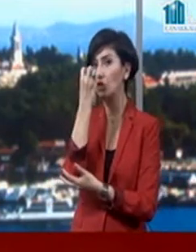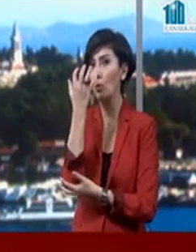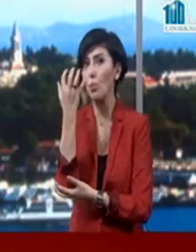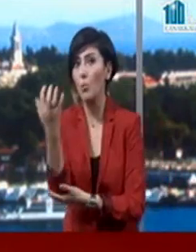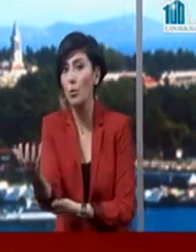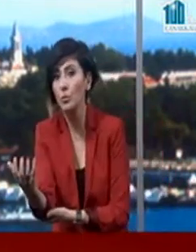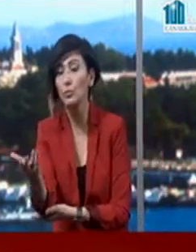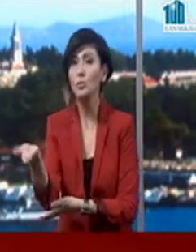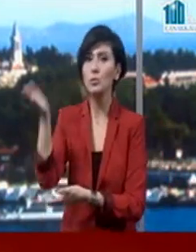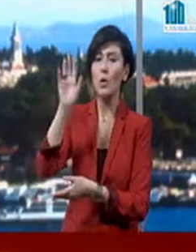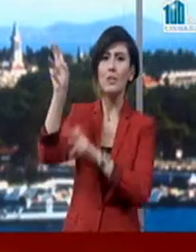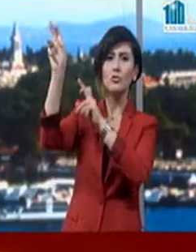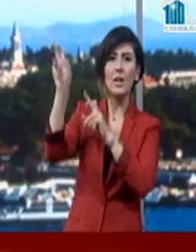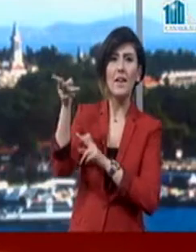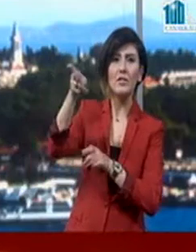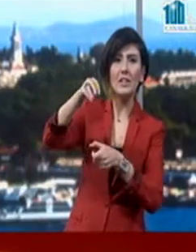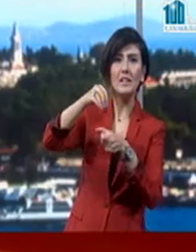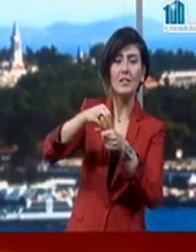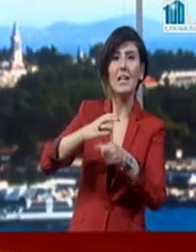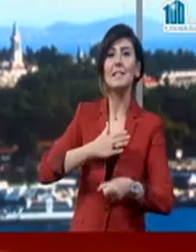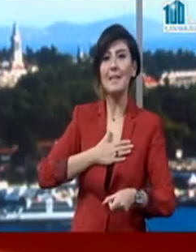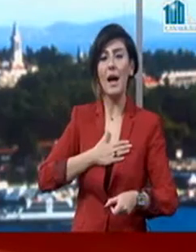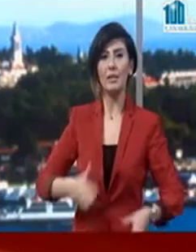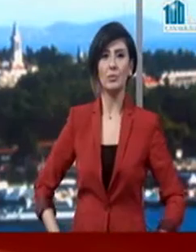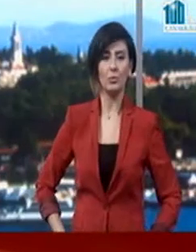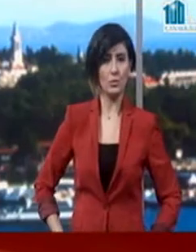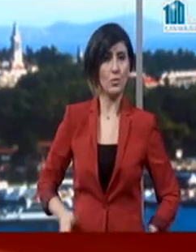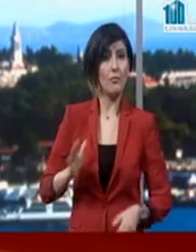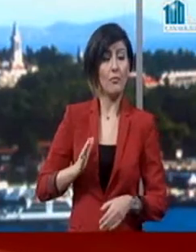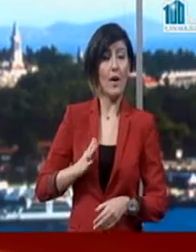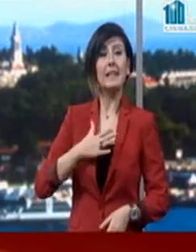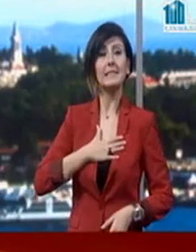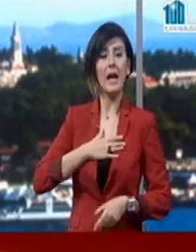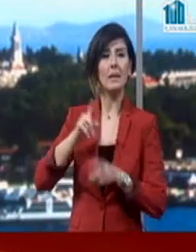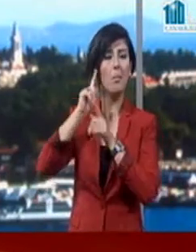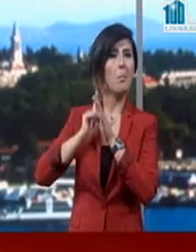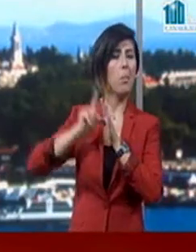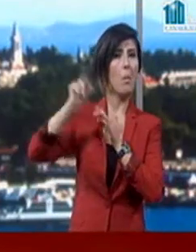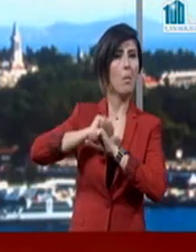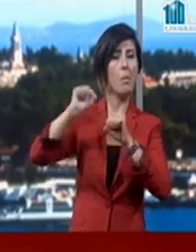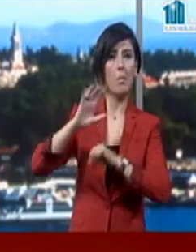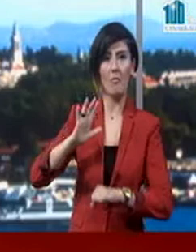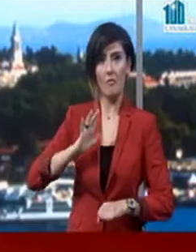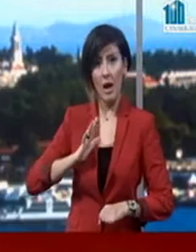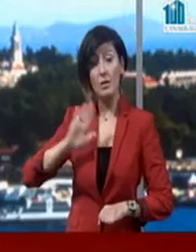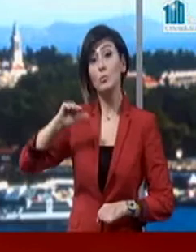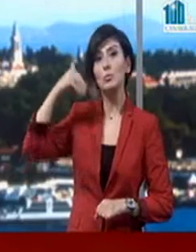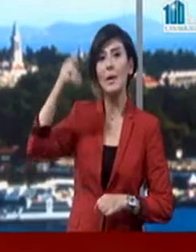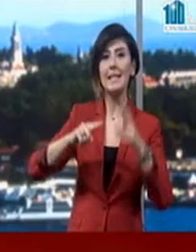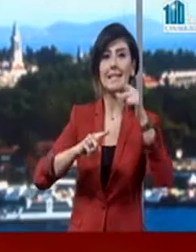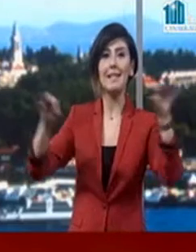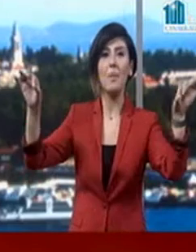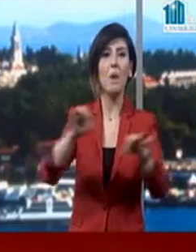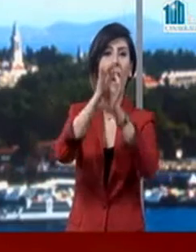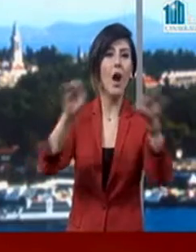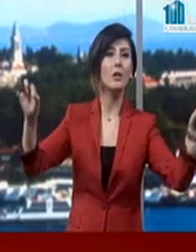Ardından da Çanakkaleşehitleri için saygı duruşunda bulunulacak. Saygı atışı gerçekleştirecek ve istiklal marşı okunacak. Ardından